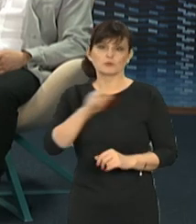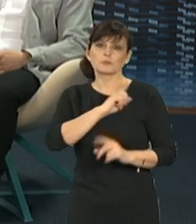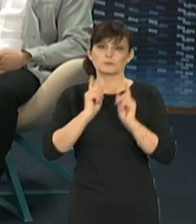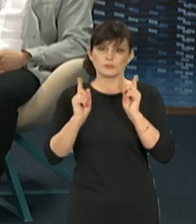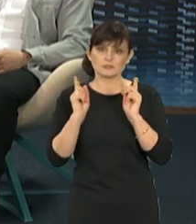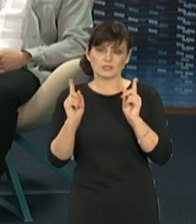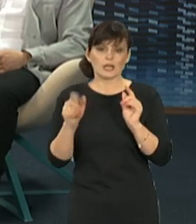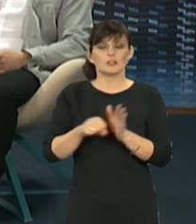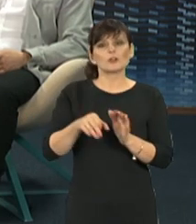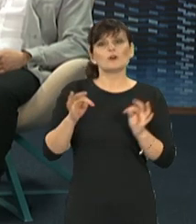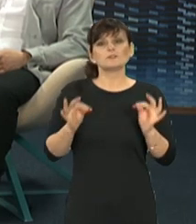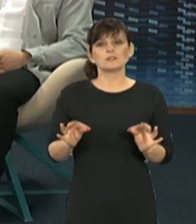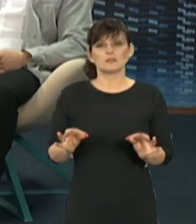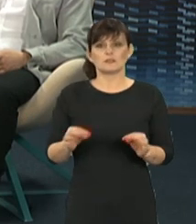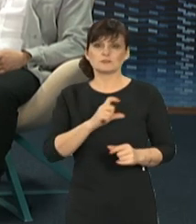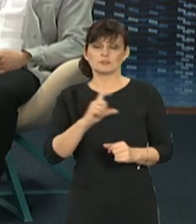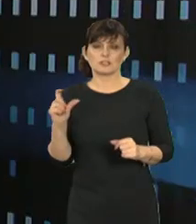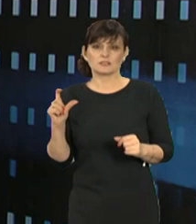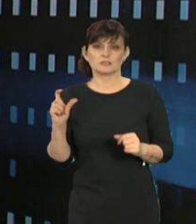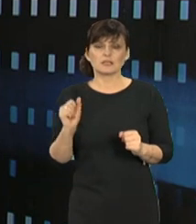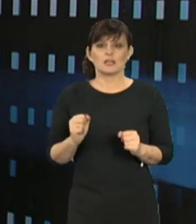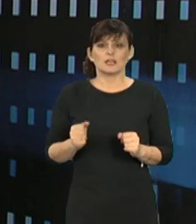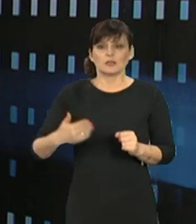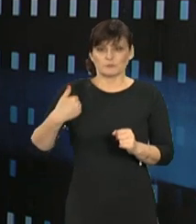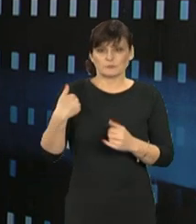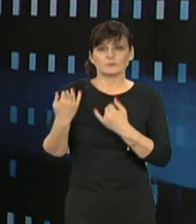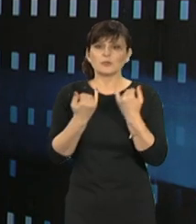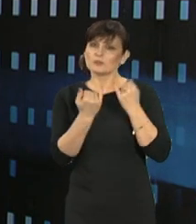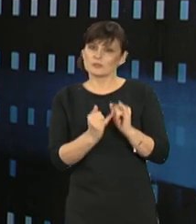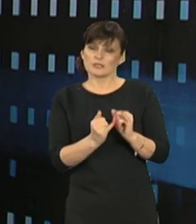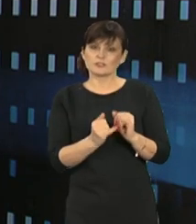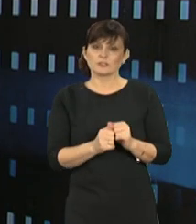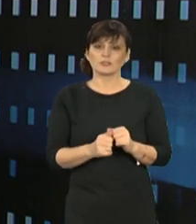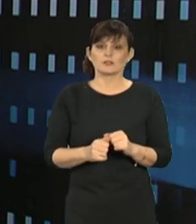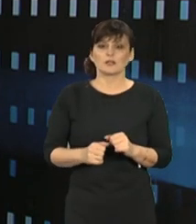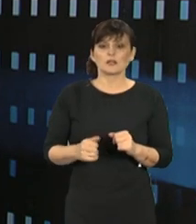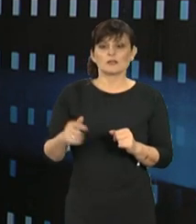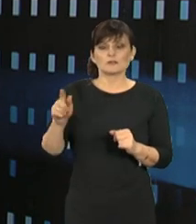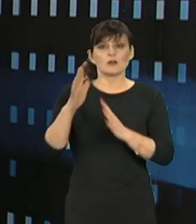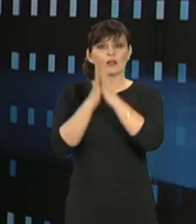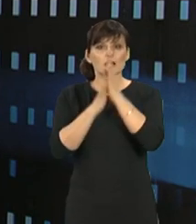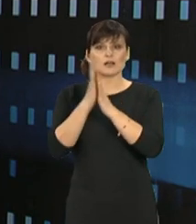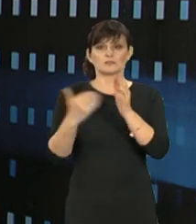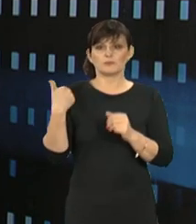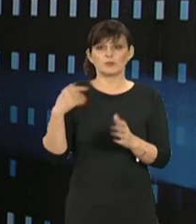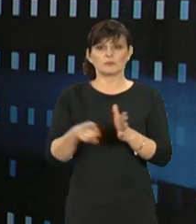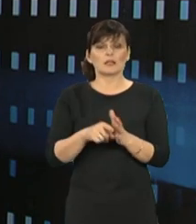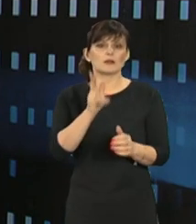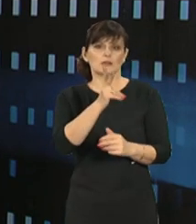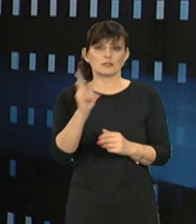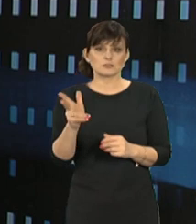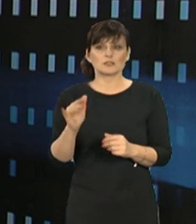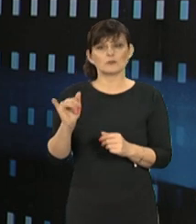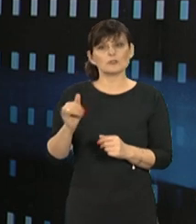tego przestrzegać. Do tej pory było inaczej. Lasy, było to dobro ogólnonarodowe,